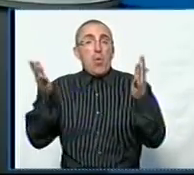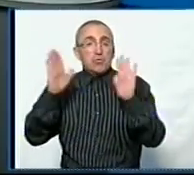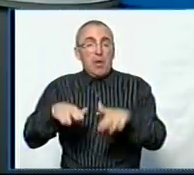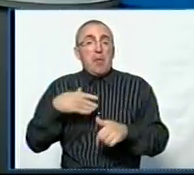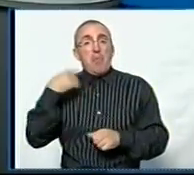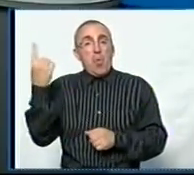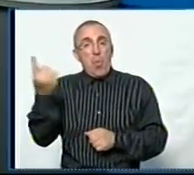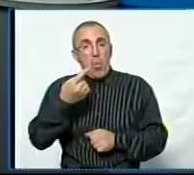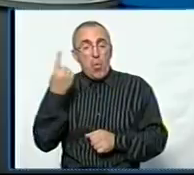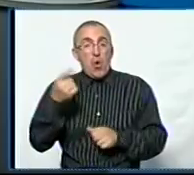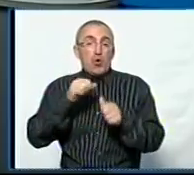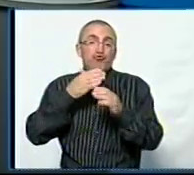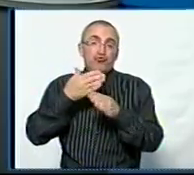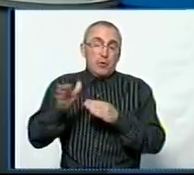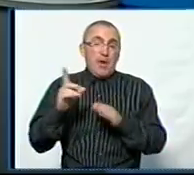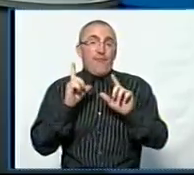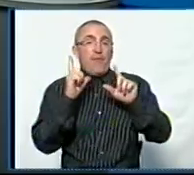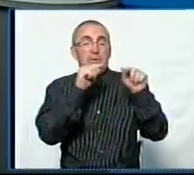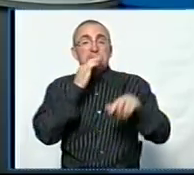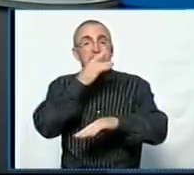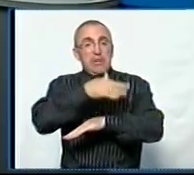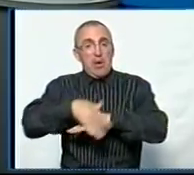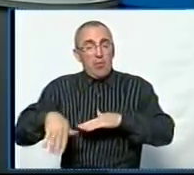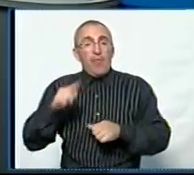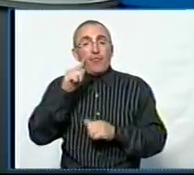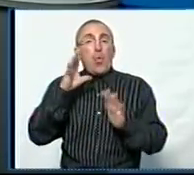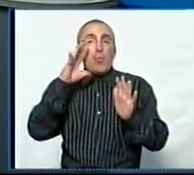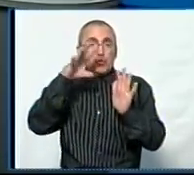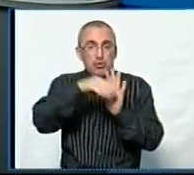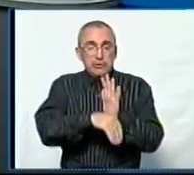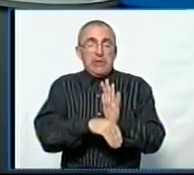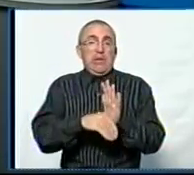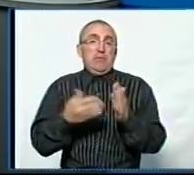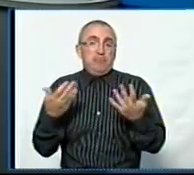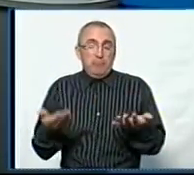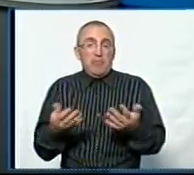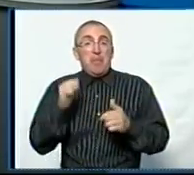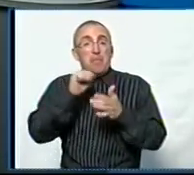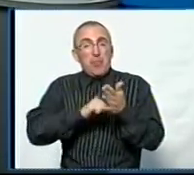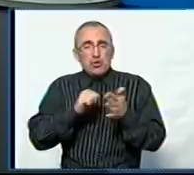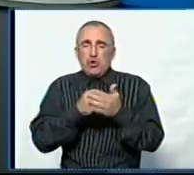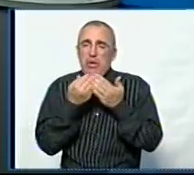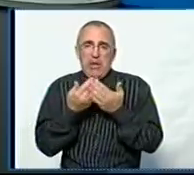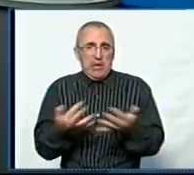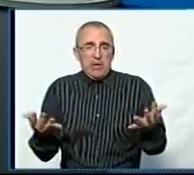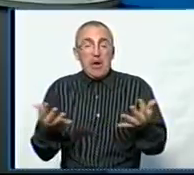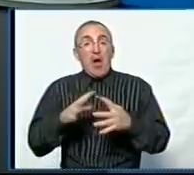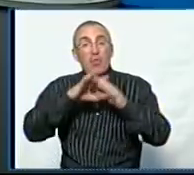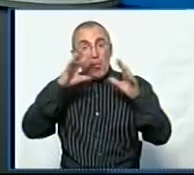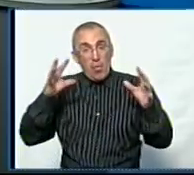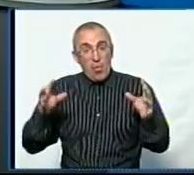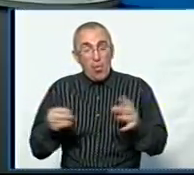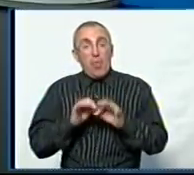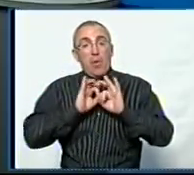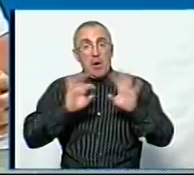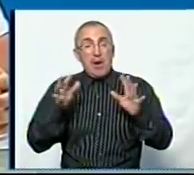області, частина з них виїхала за кордон в тому числі. Тому причини різні, але загалом констатуємо